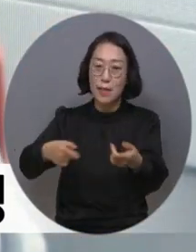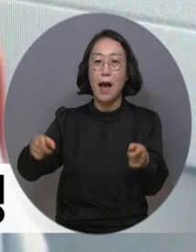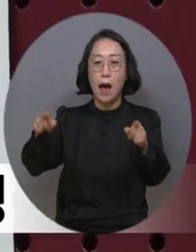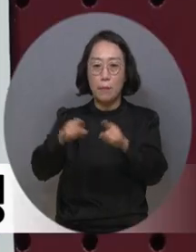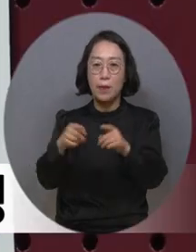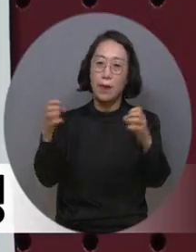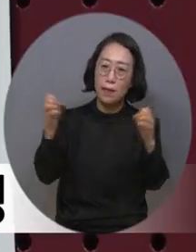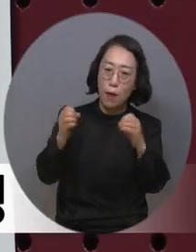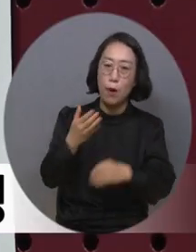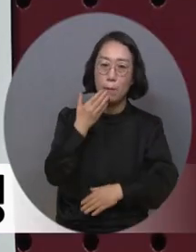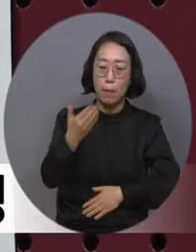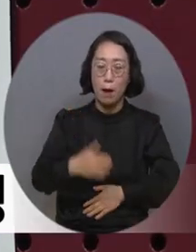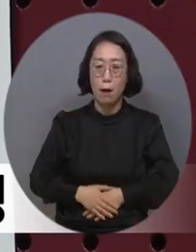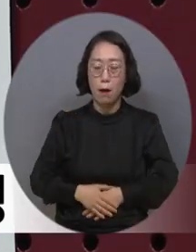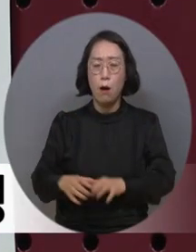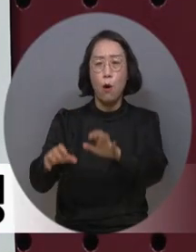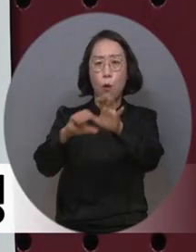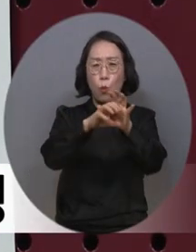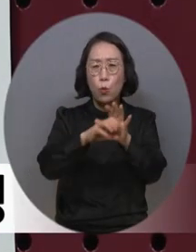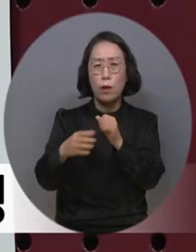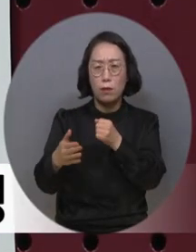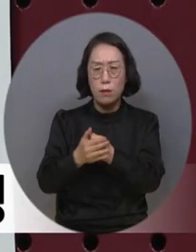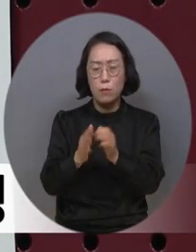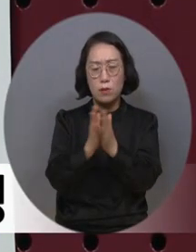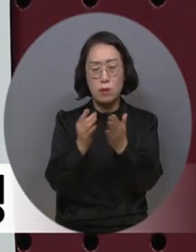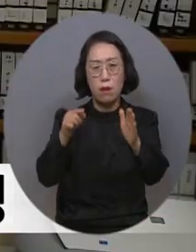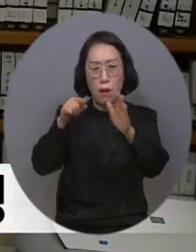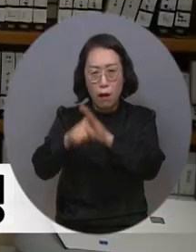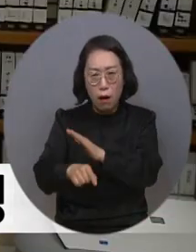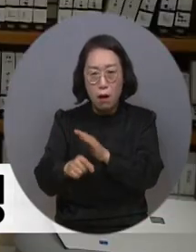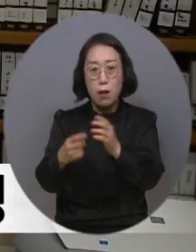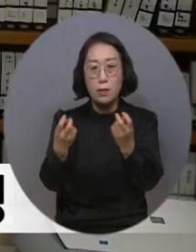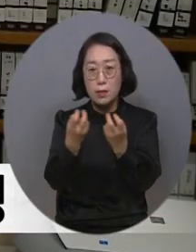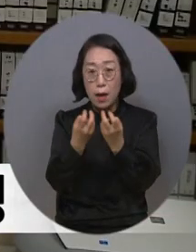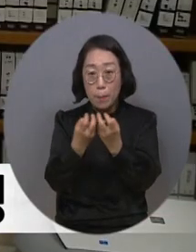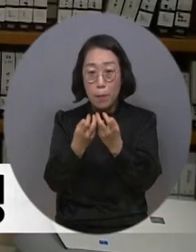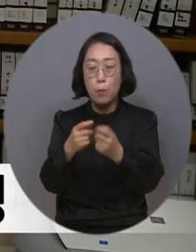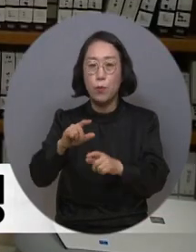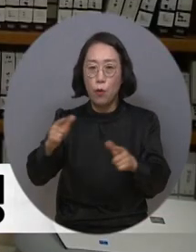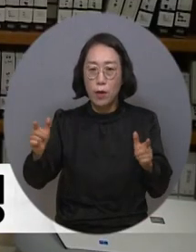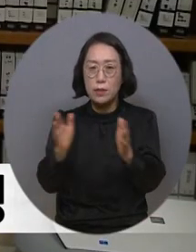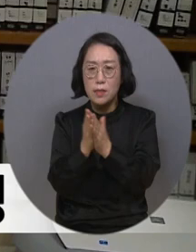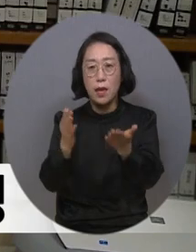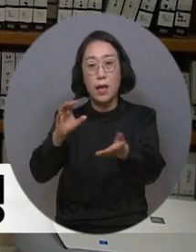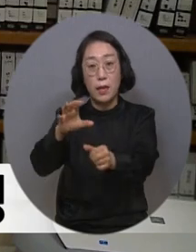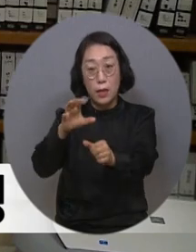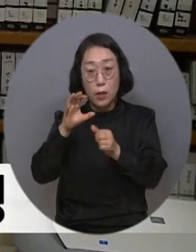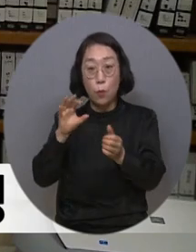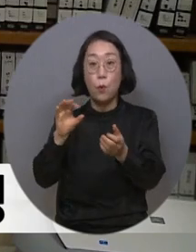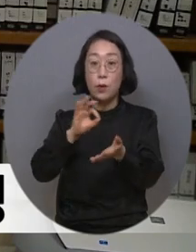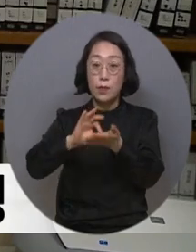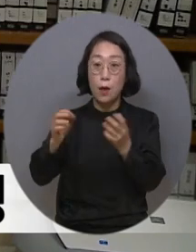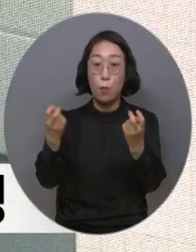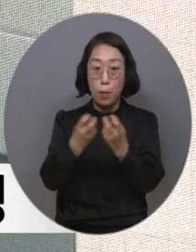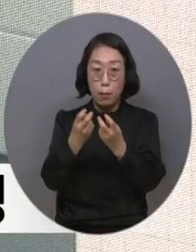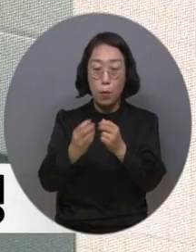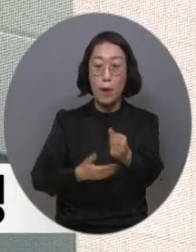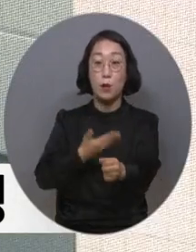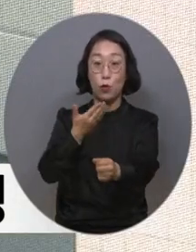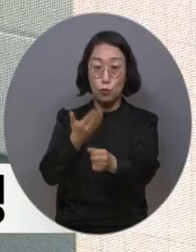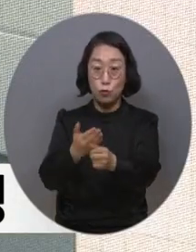또 코로나19로 변화된 도서관 이용방법, 수어 영상도서 활용방법 등을 함께 안내하며